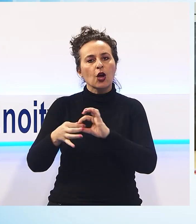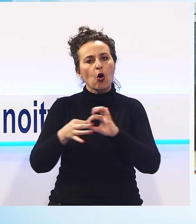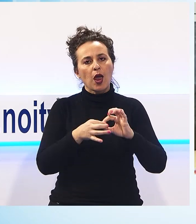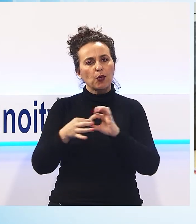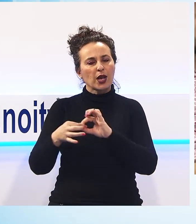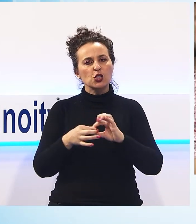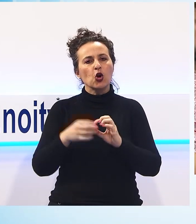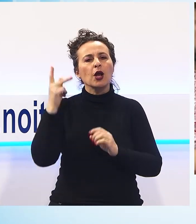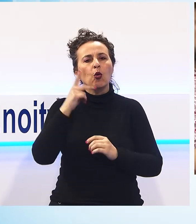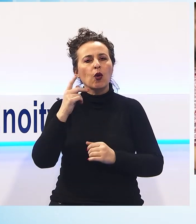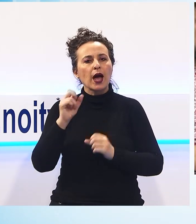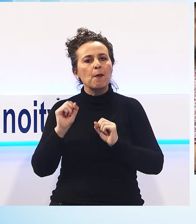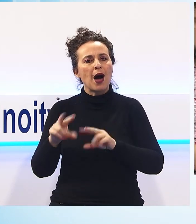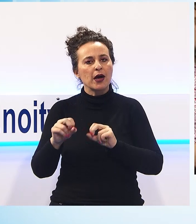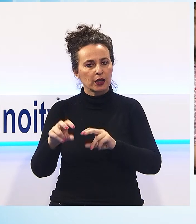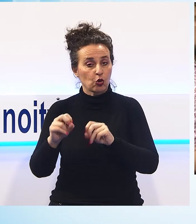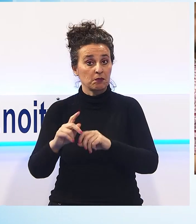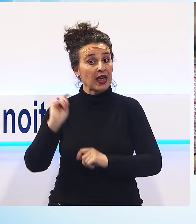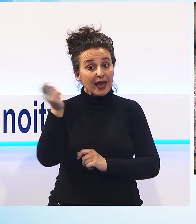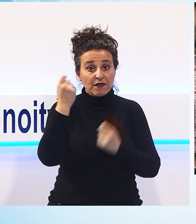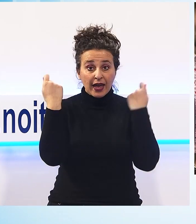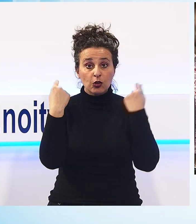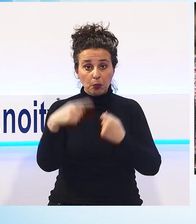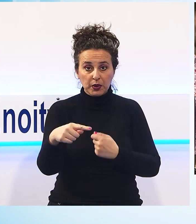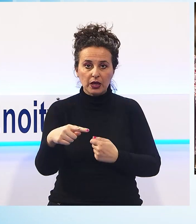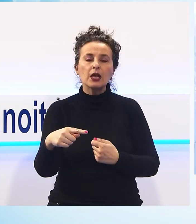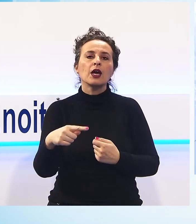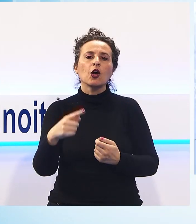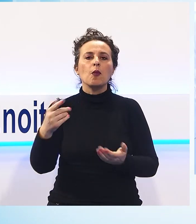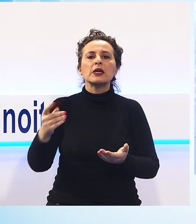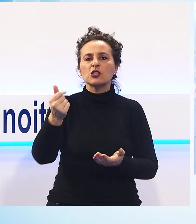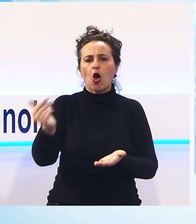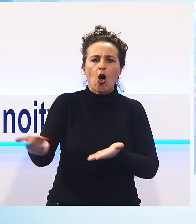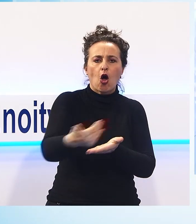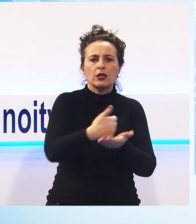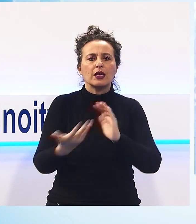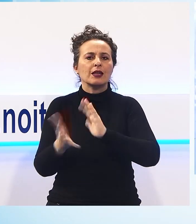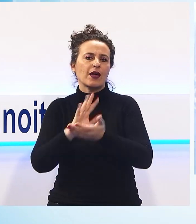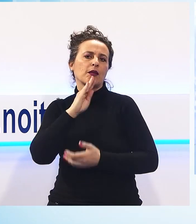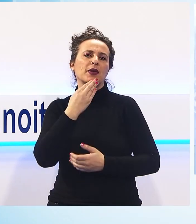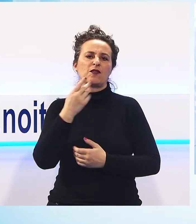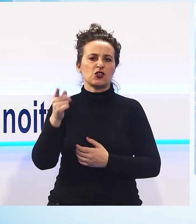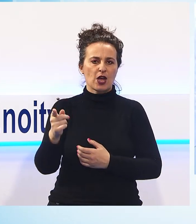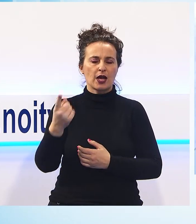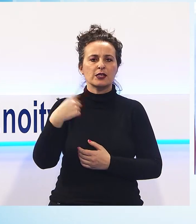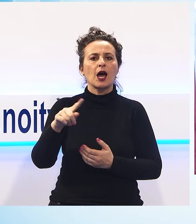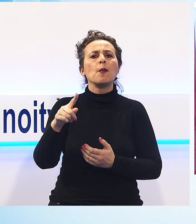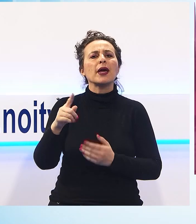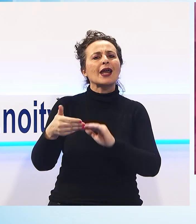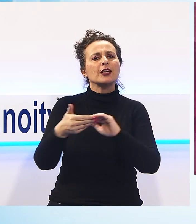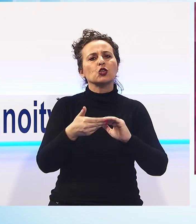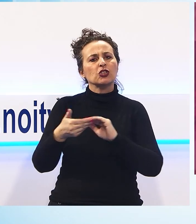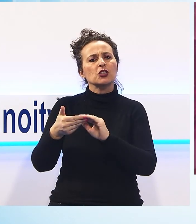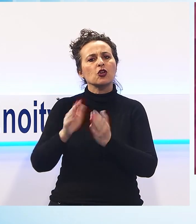Marathon. L'evento è scopo benefico, il ricavato verrà devoluto all'associazione Silvana Sciortino che si occupa di prevenzione di tumori al seno e all